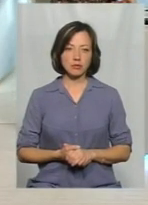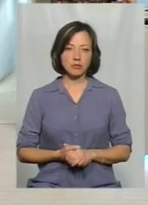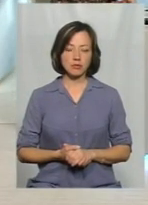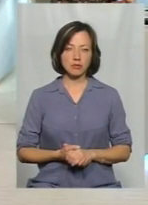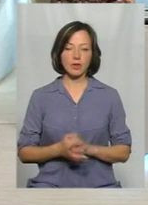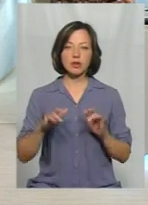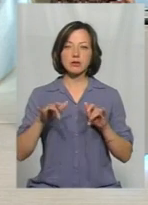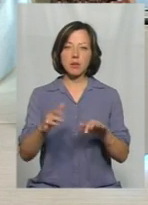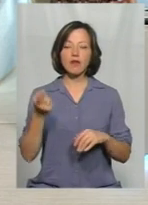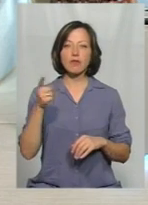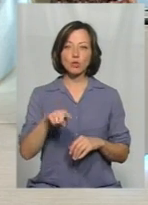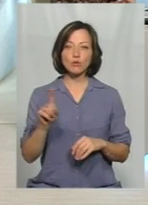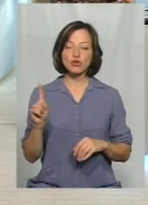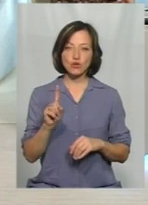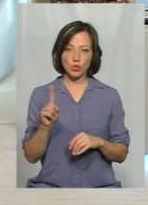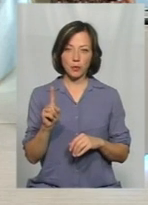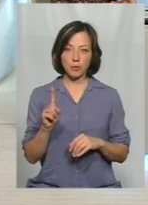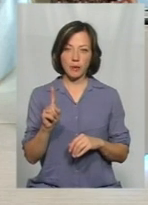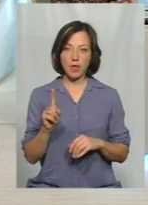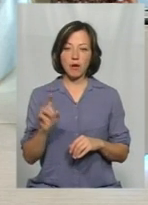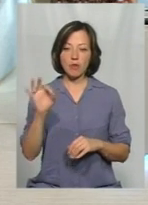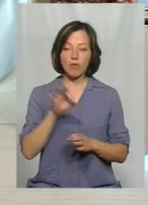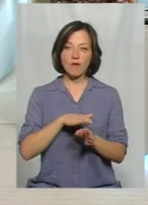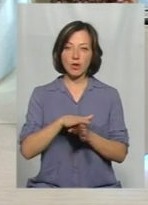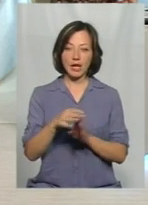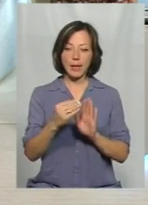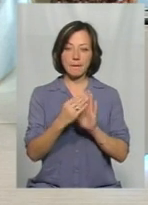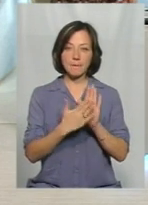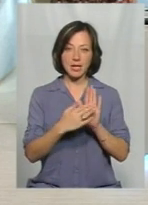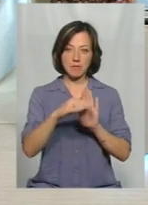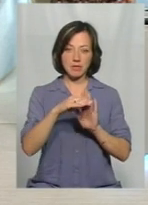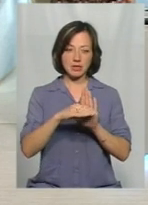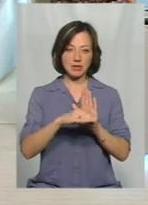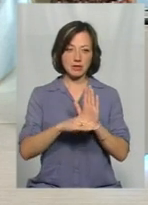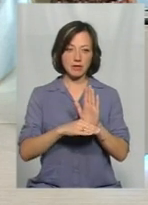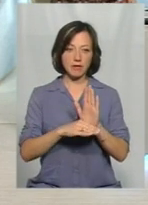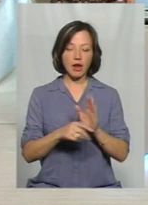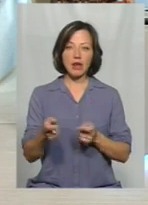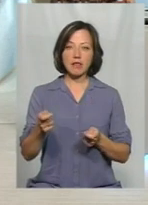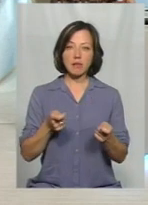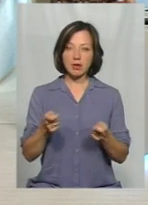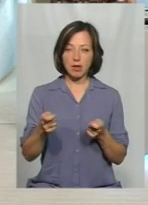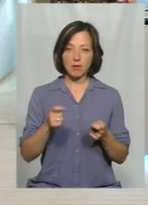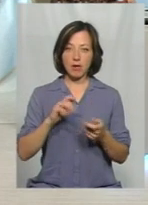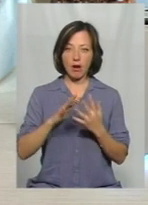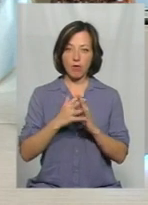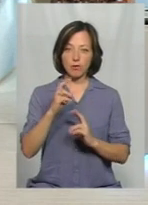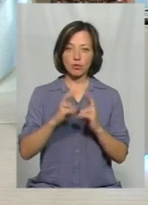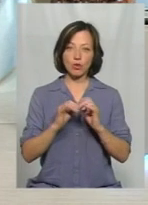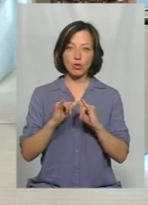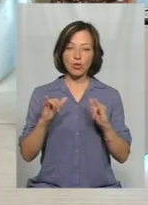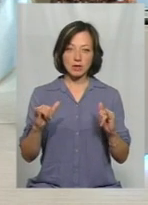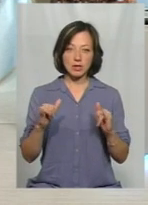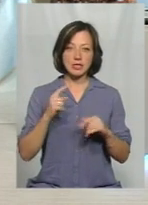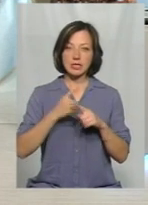Справа в тому, що щодо виконання приписів Департамент агропромислового розвитку екології та природних